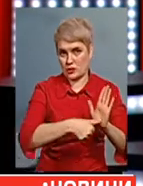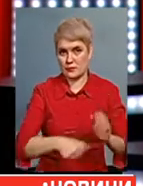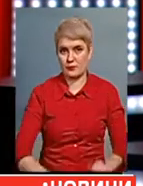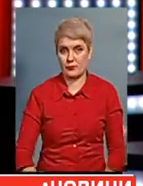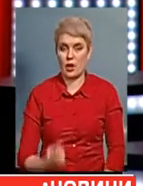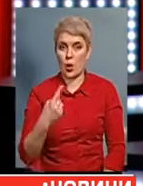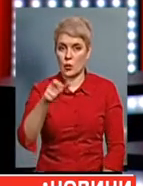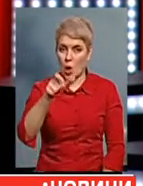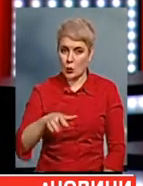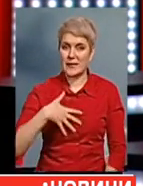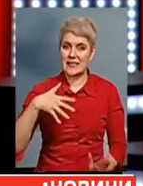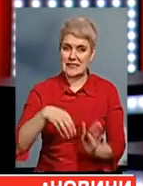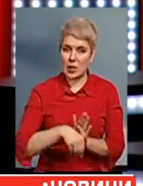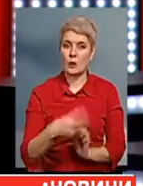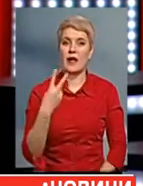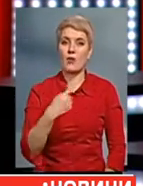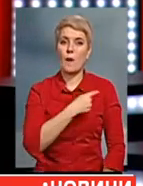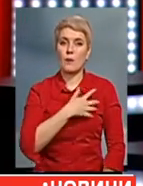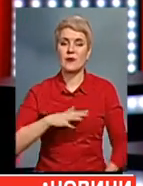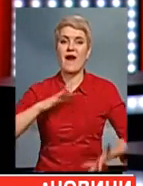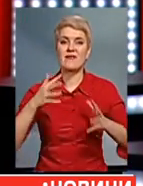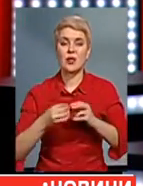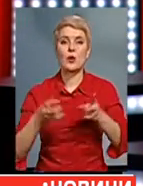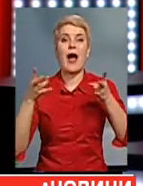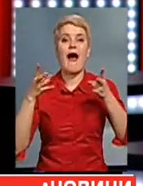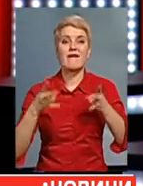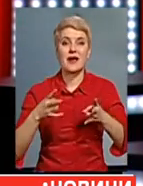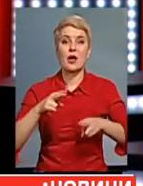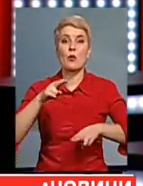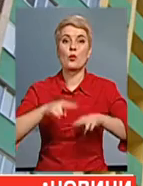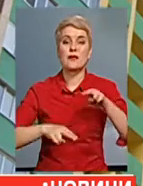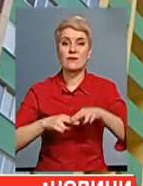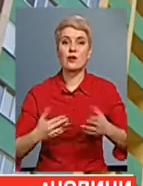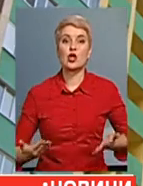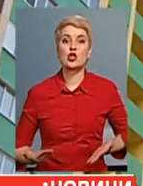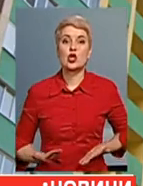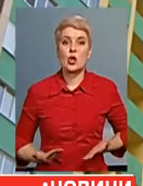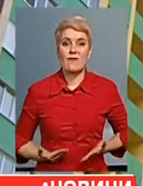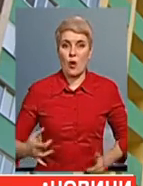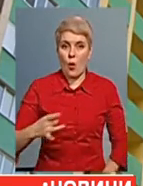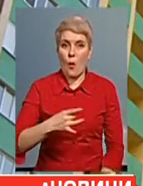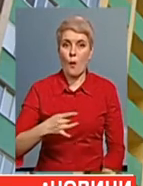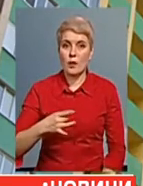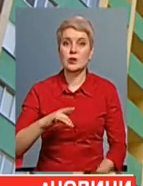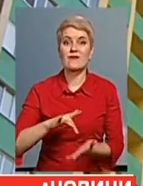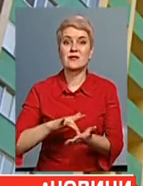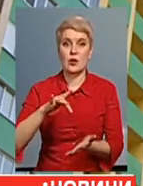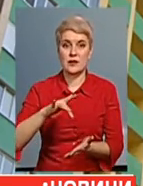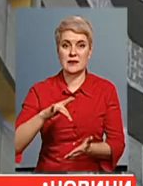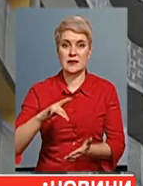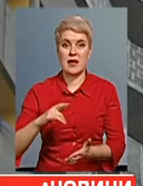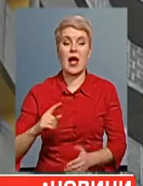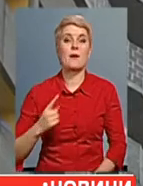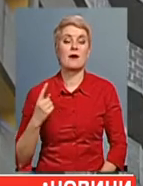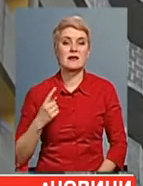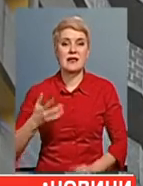Одна людина загинула двох поранено внаслідок аварії на будівництві житлового комплексу в столиці. Робітники демонтували будівельний кран,